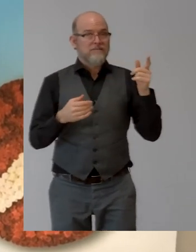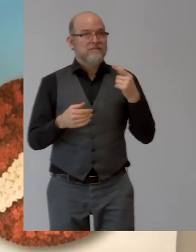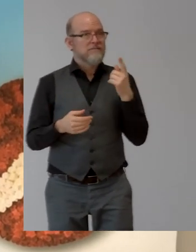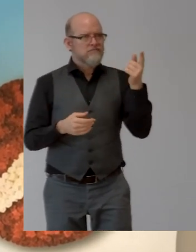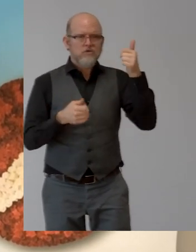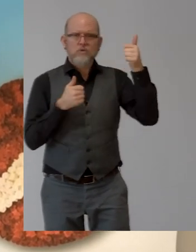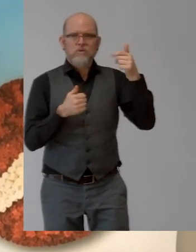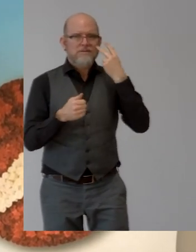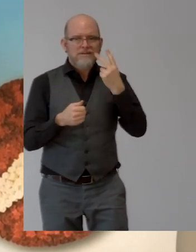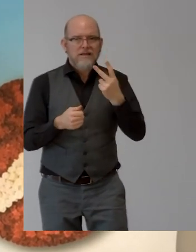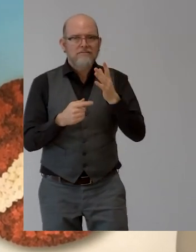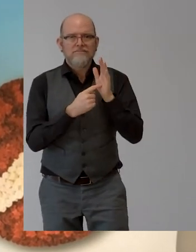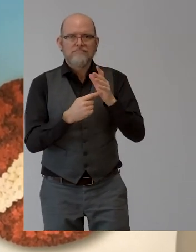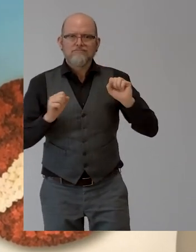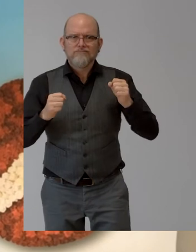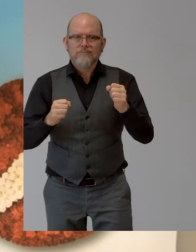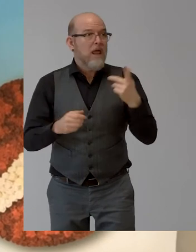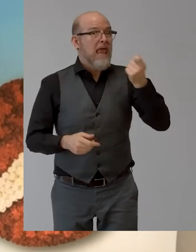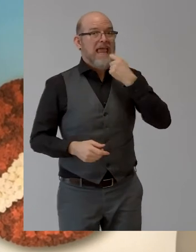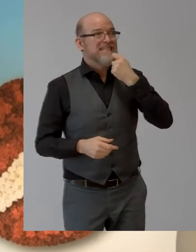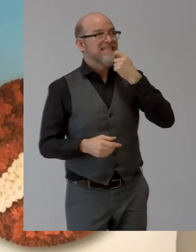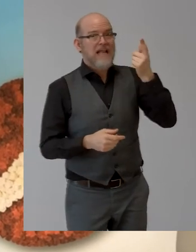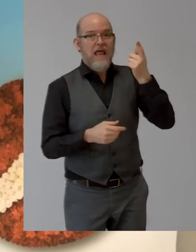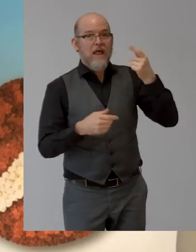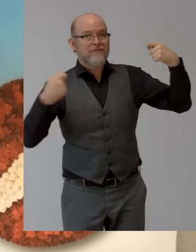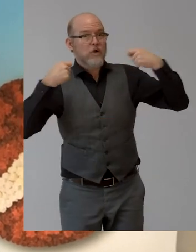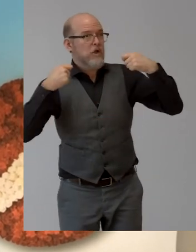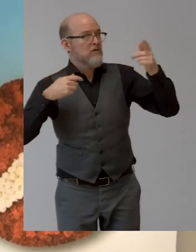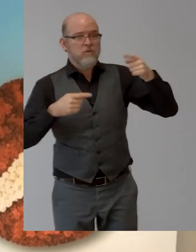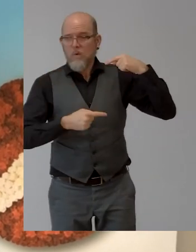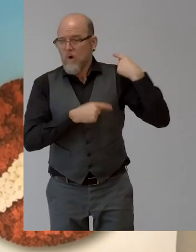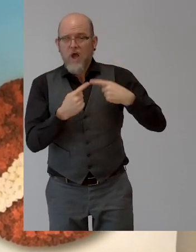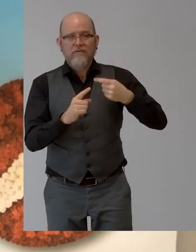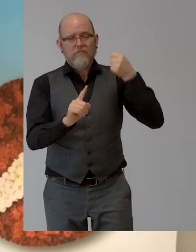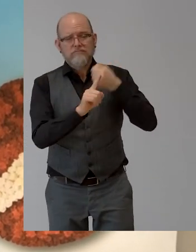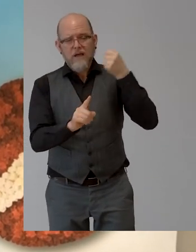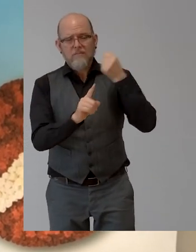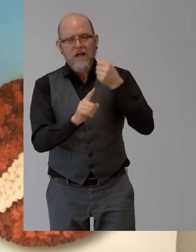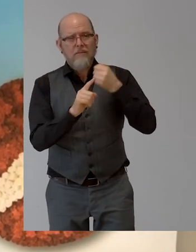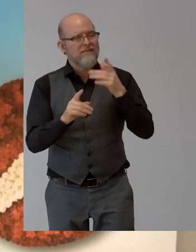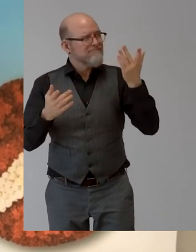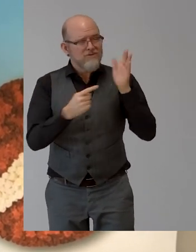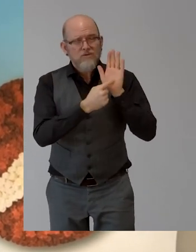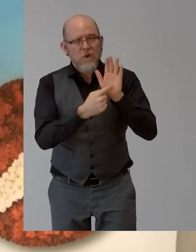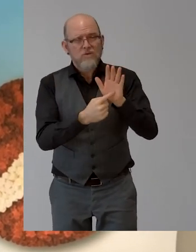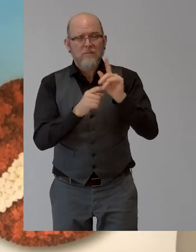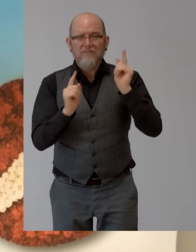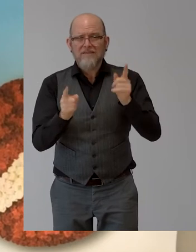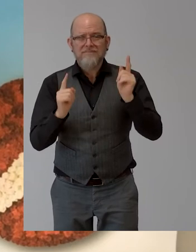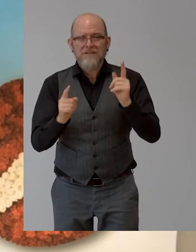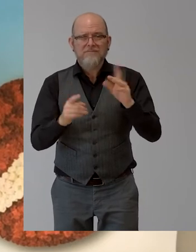of people with disabilities, again, is not a pure altruistic matter, but